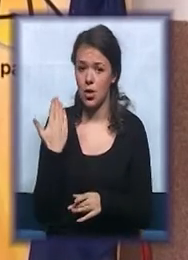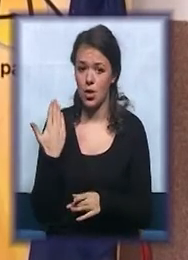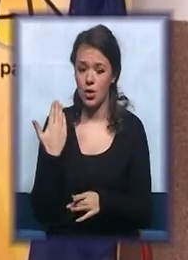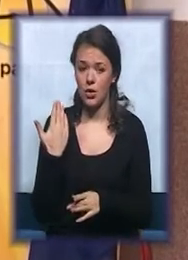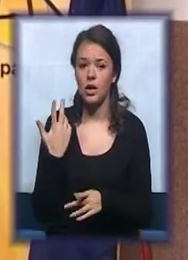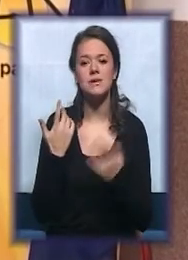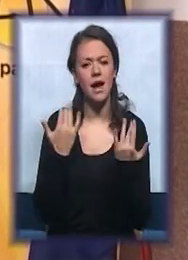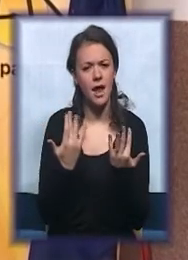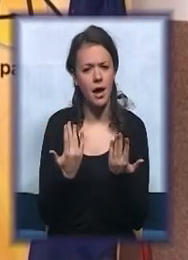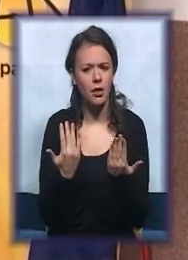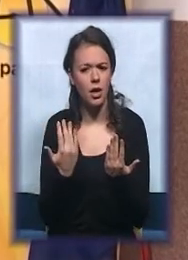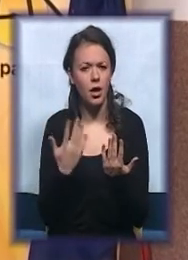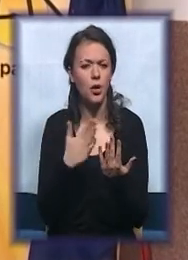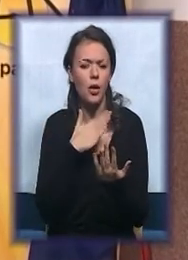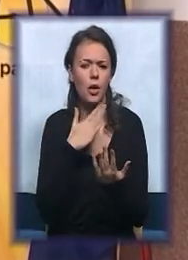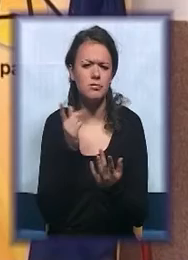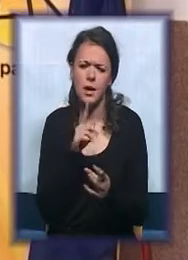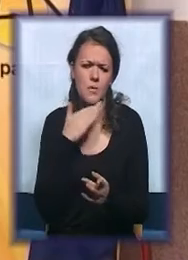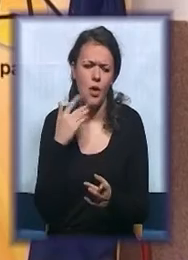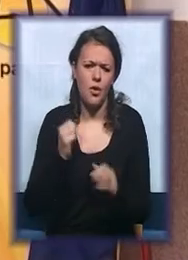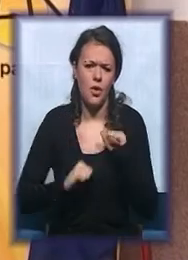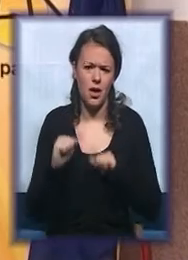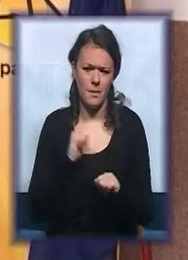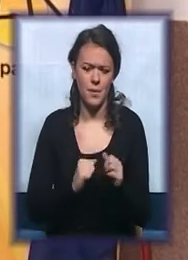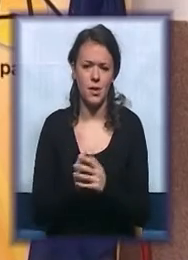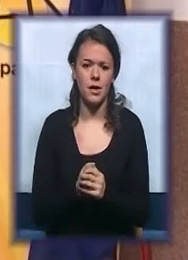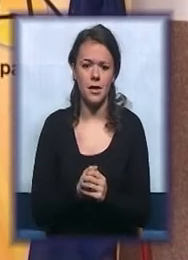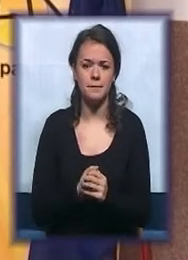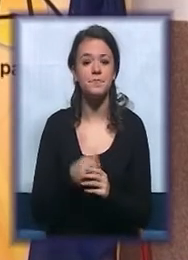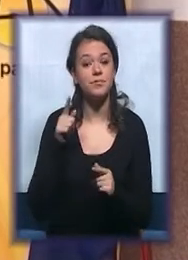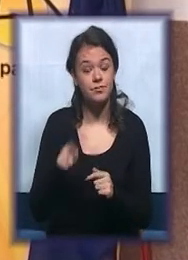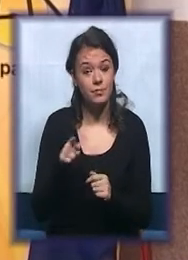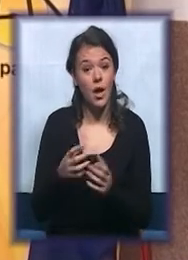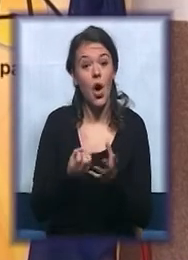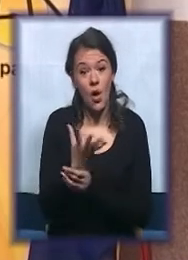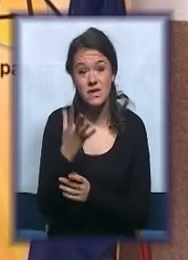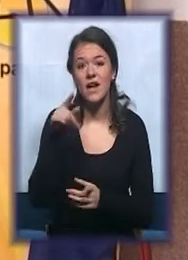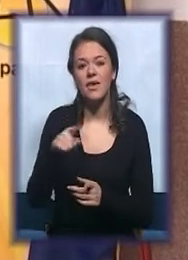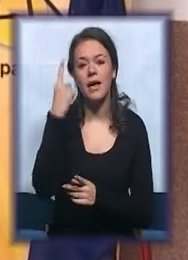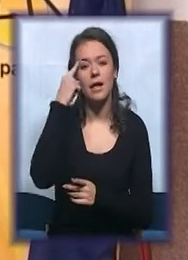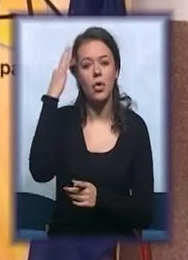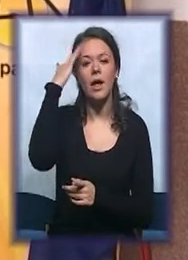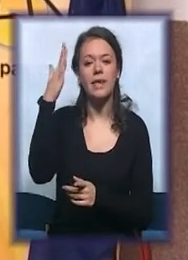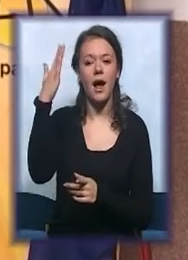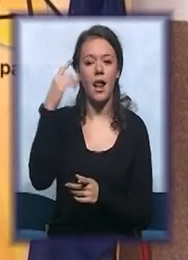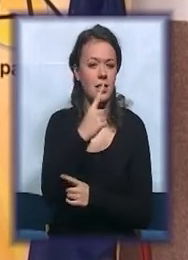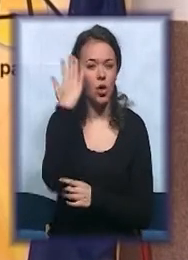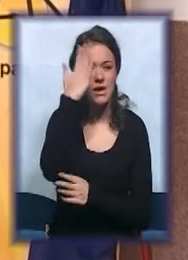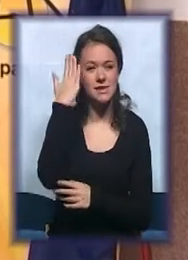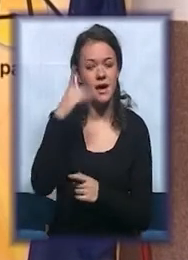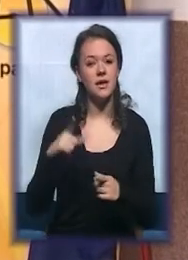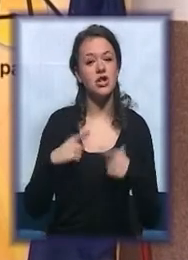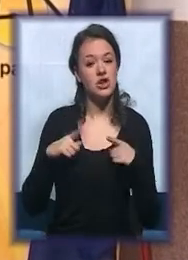sa ne toliko puno napora. I dakle, da je usvarivanje jednog ideala, jednog snada, živimo u jednom